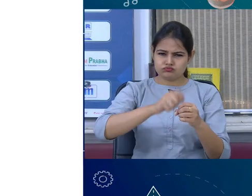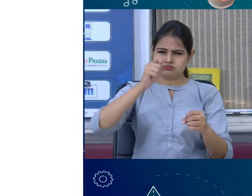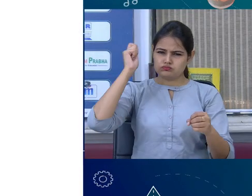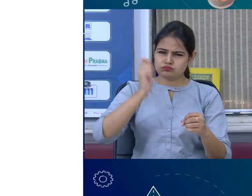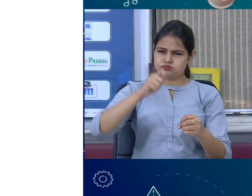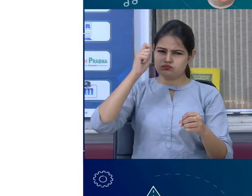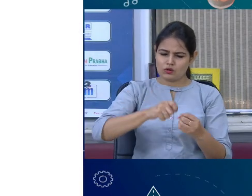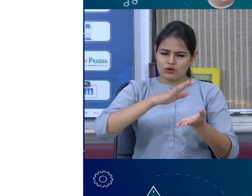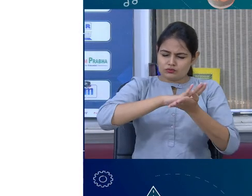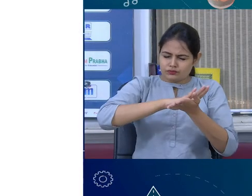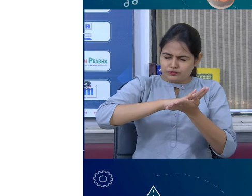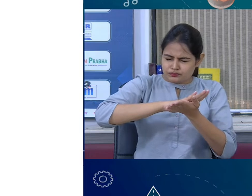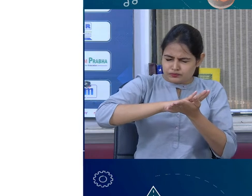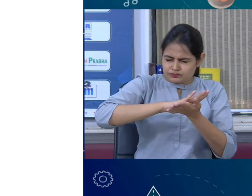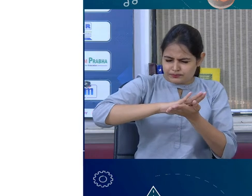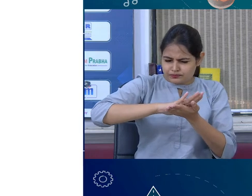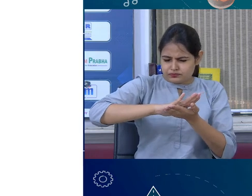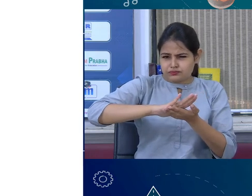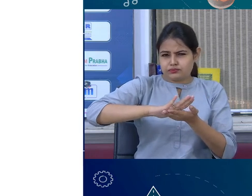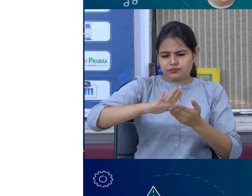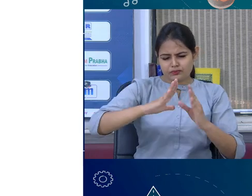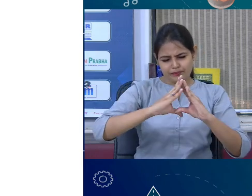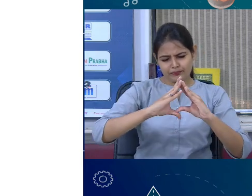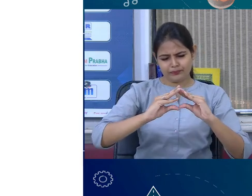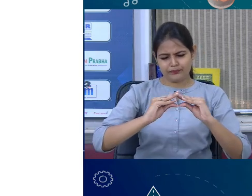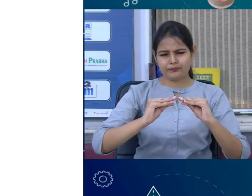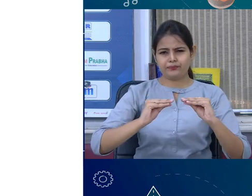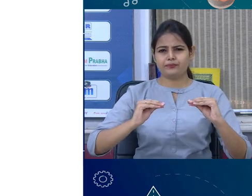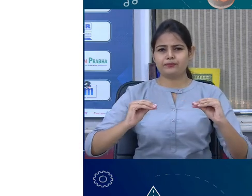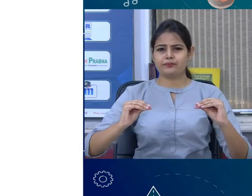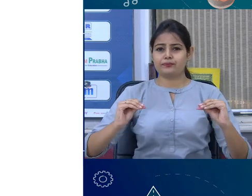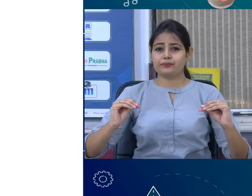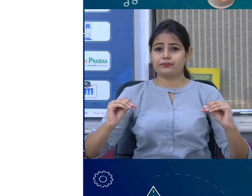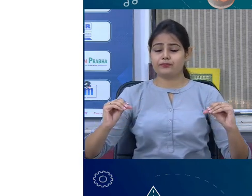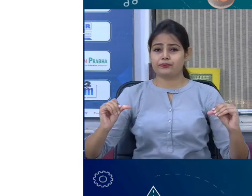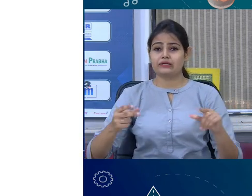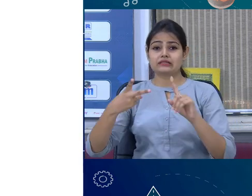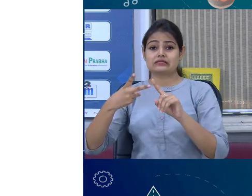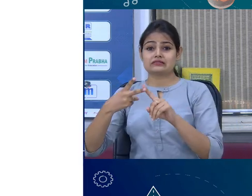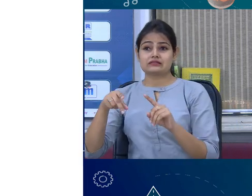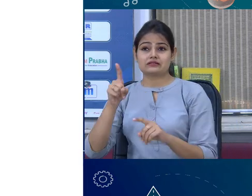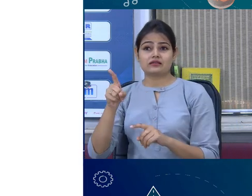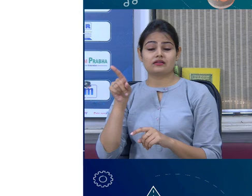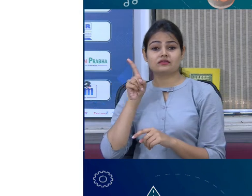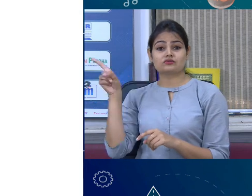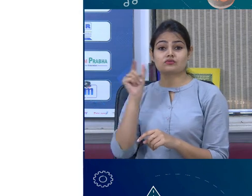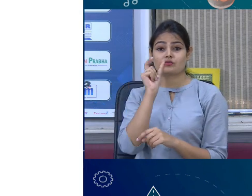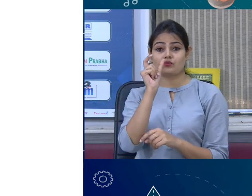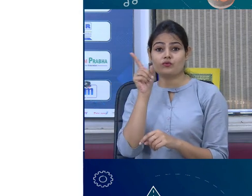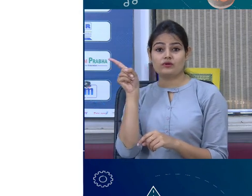शीट मैंने एक जापल दिया था आपको अलुमिनियम फॉल डप्टाइब मेंज आप मेटल्स को स्ट्रेच कर सकते हैं अज थीन वाइयर